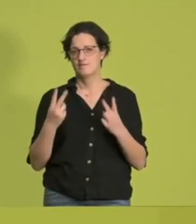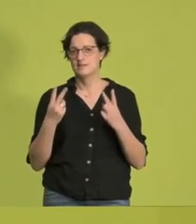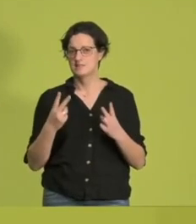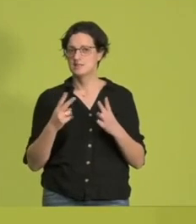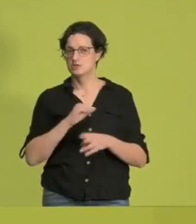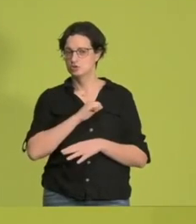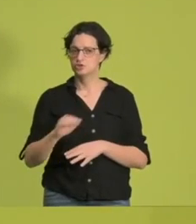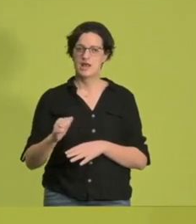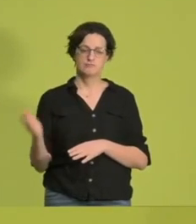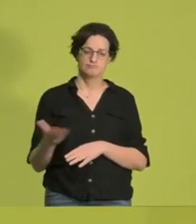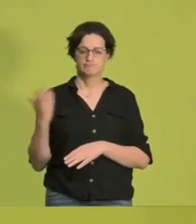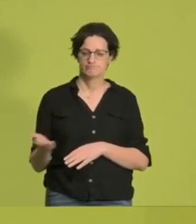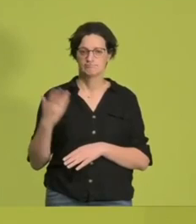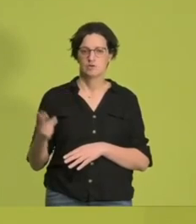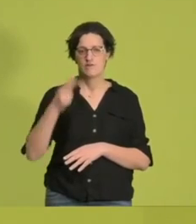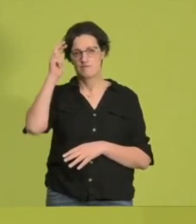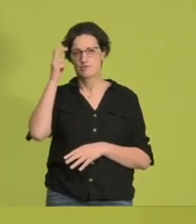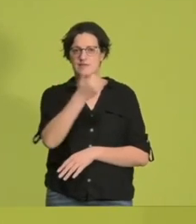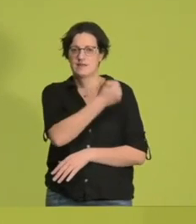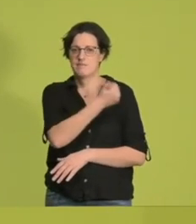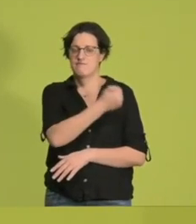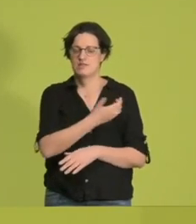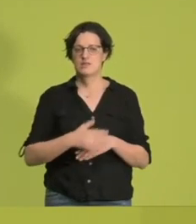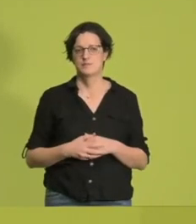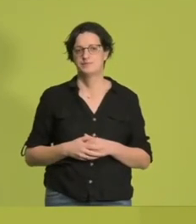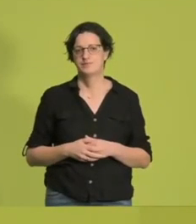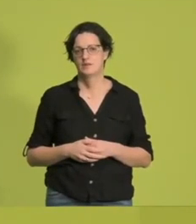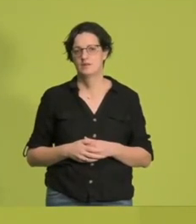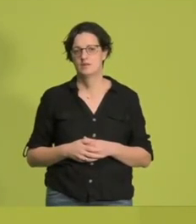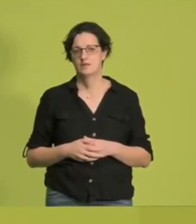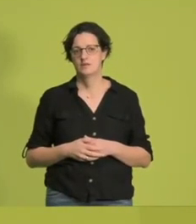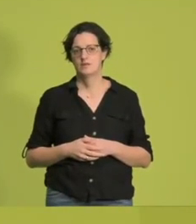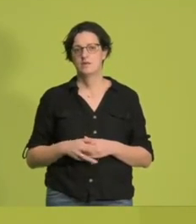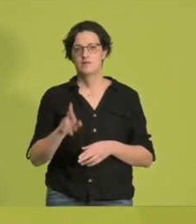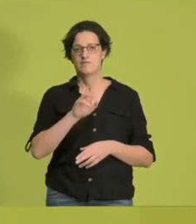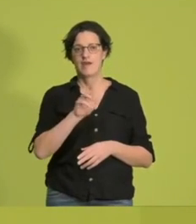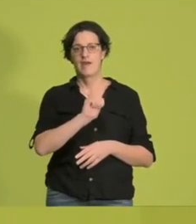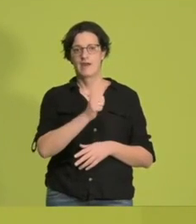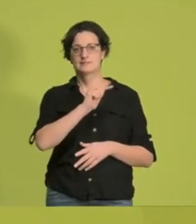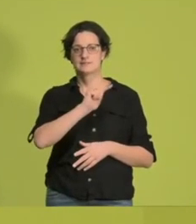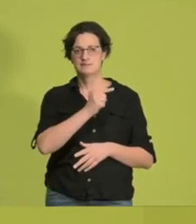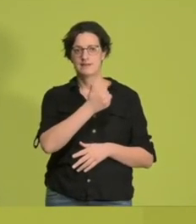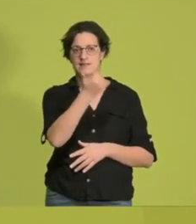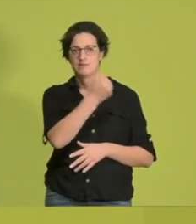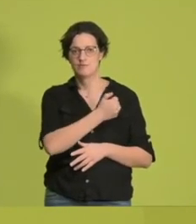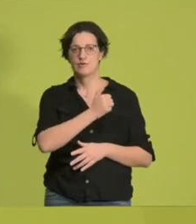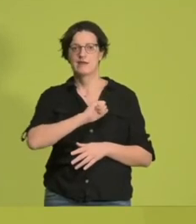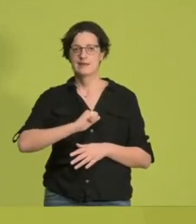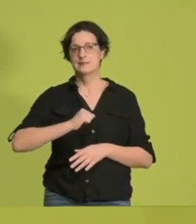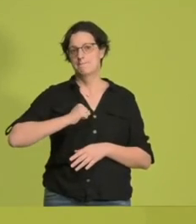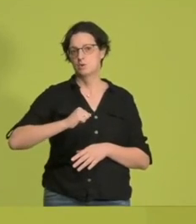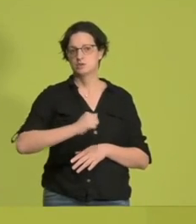schnelle, zügige und vernünftige Impfen. Diejenigen, die sich doch erst und zweit geimpft haben, die sich jetzt boostern lassen